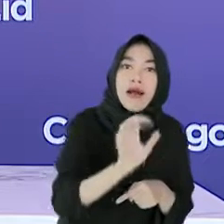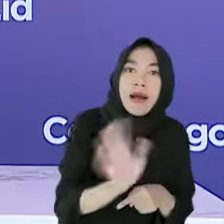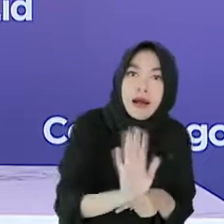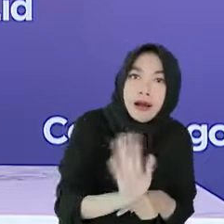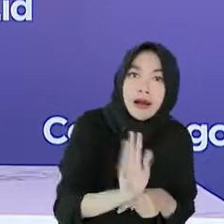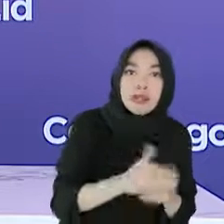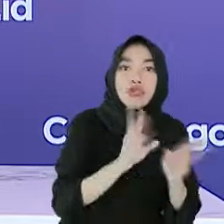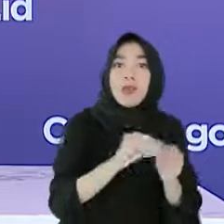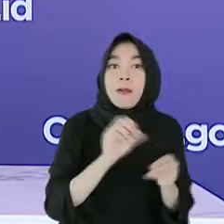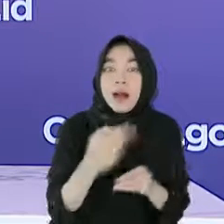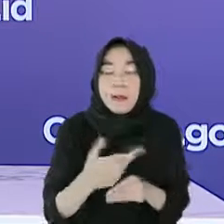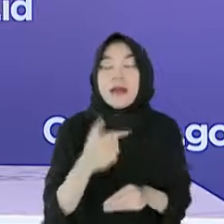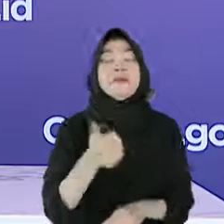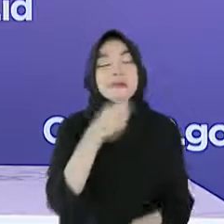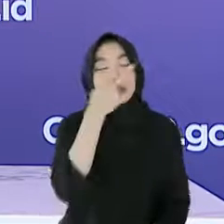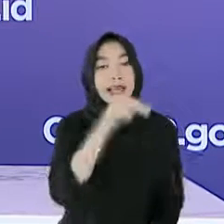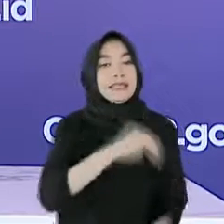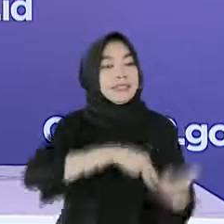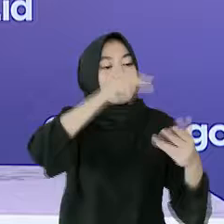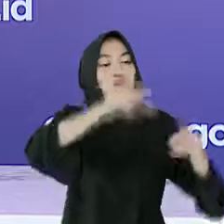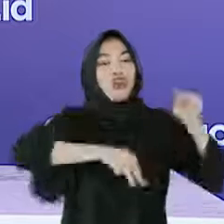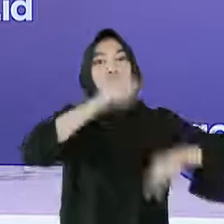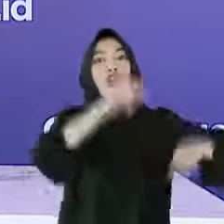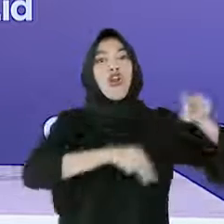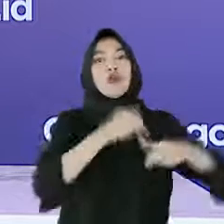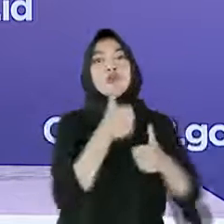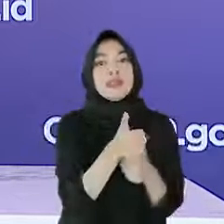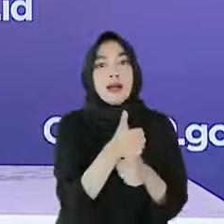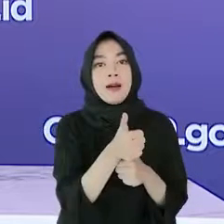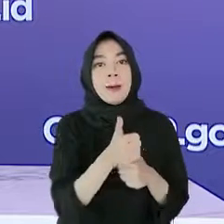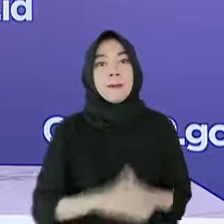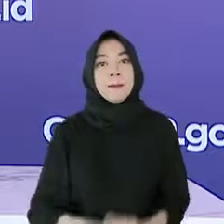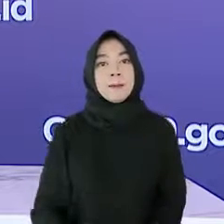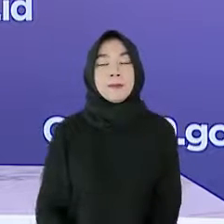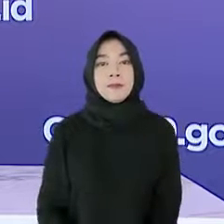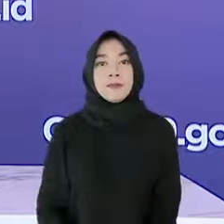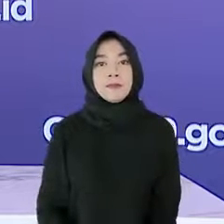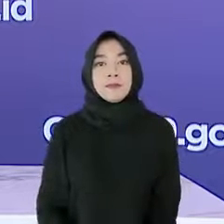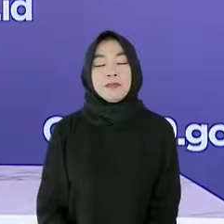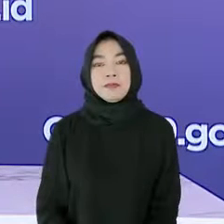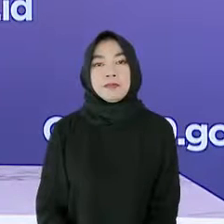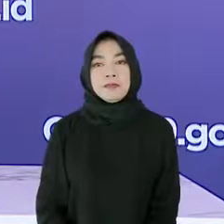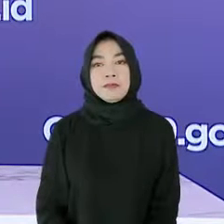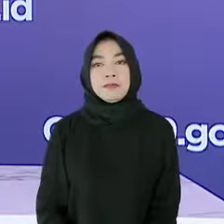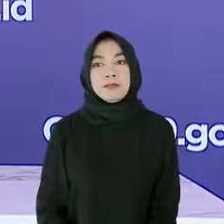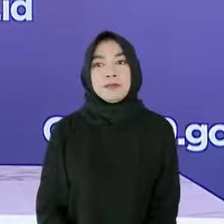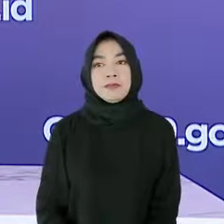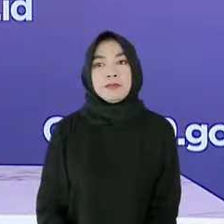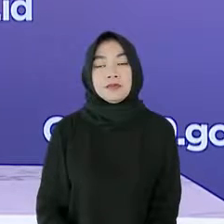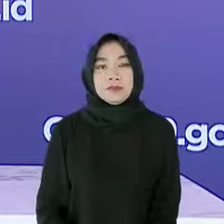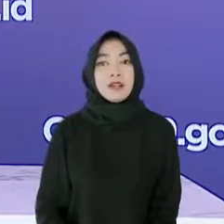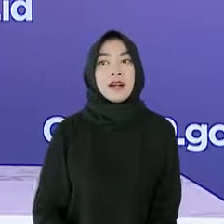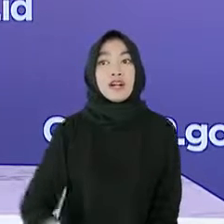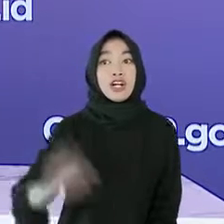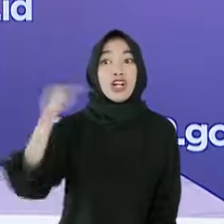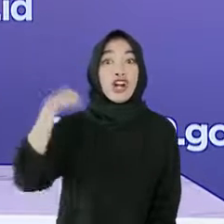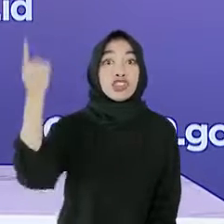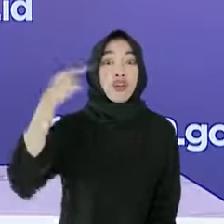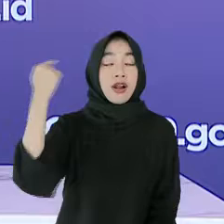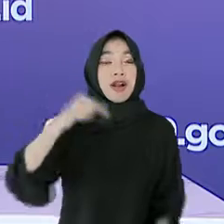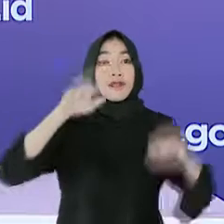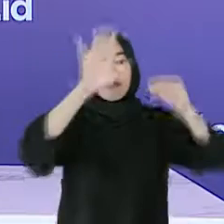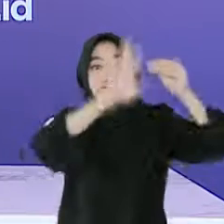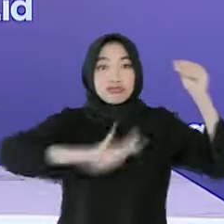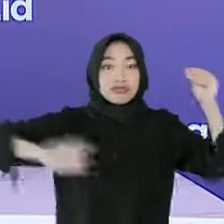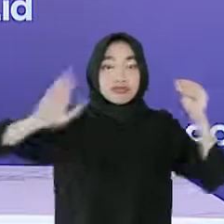ikut memonitor angka kasus dan kejadian klaster secara aktual. Melihat kasus nasional yang cenderung terkendali